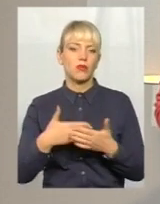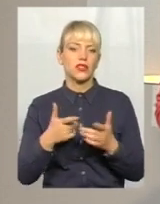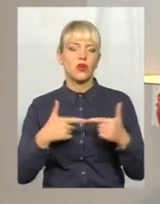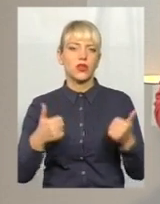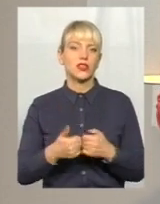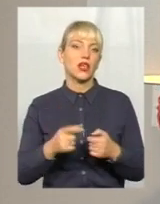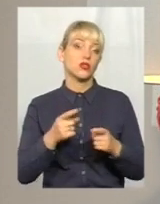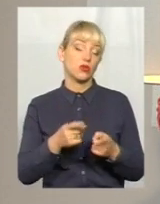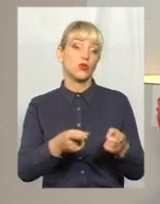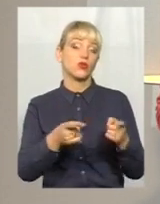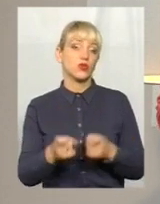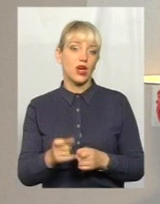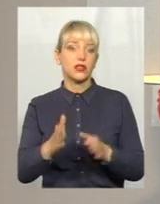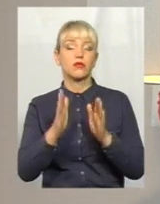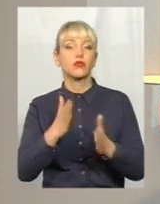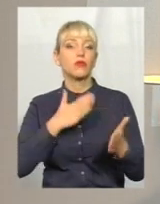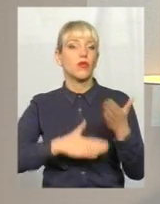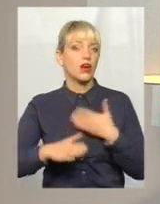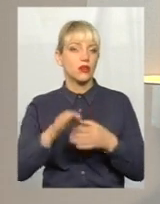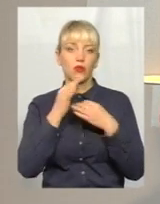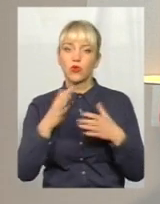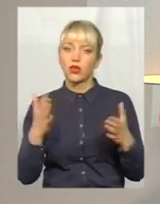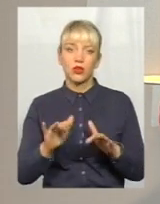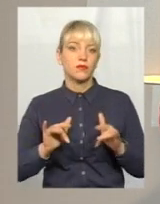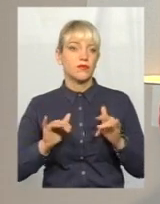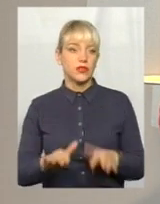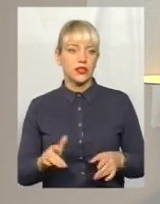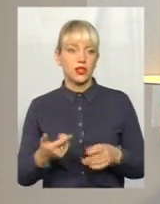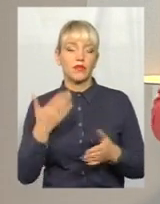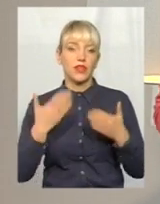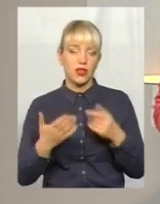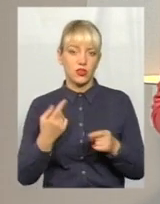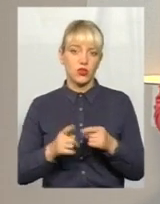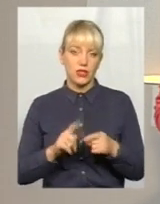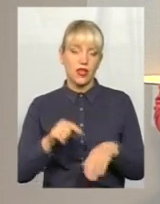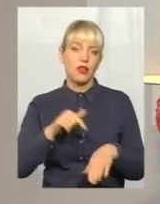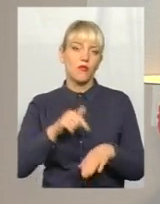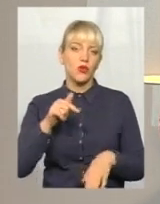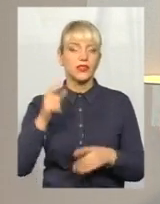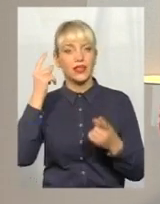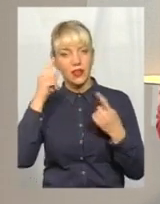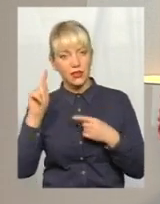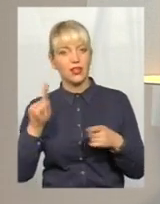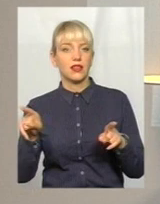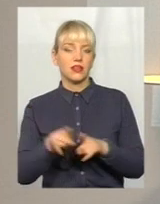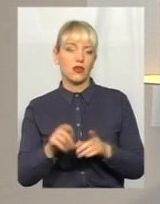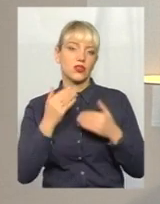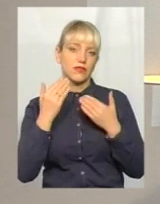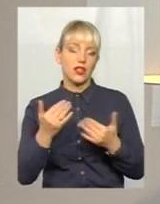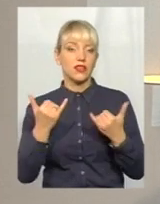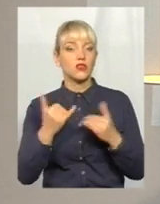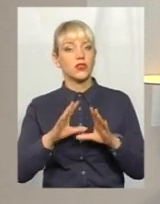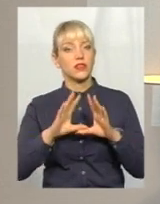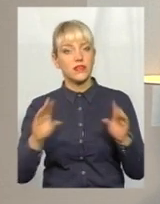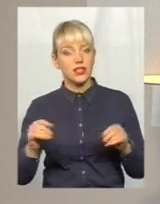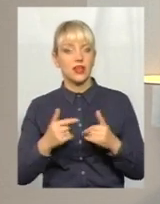долучайтесь, будемо раді будь-яким діям. І якщо це емоції, ідеї, також звертайтесь. На сьогодні